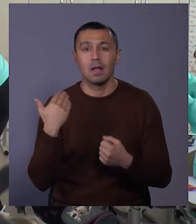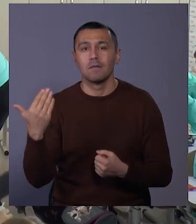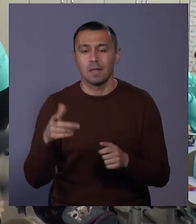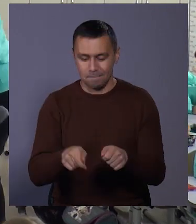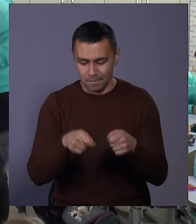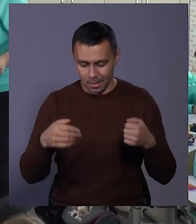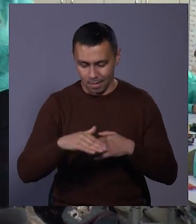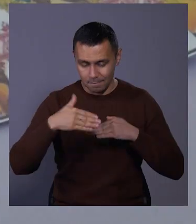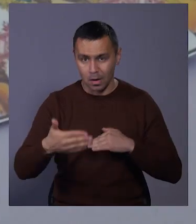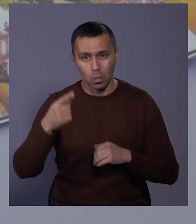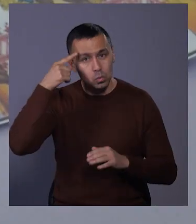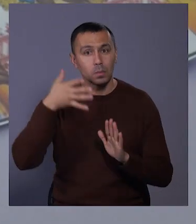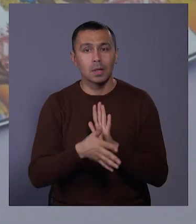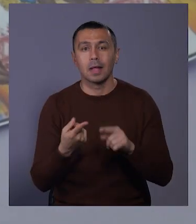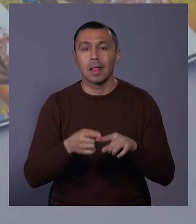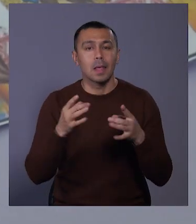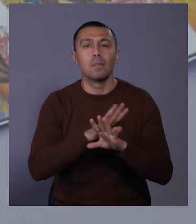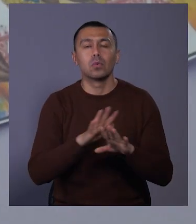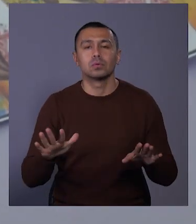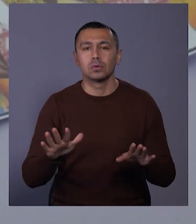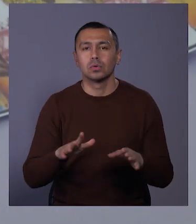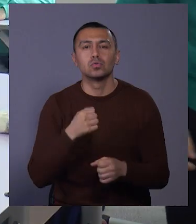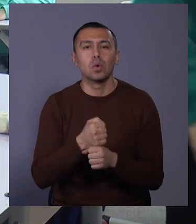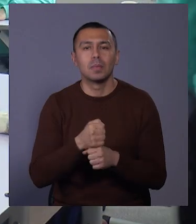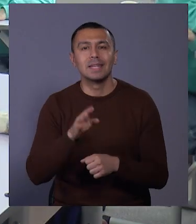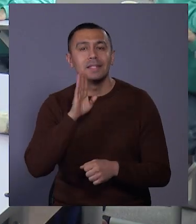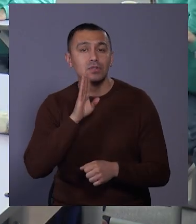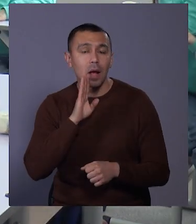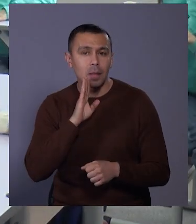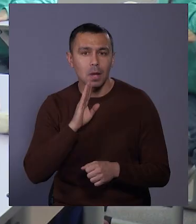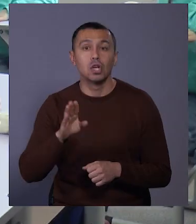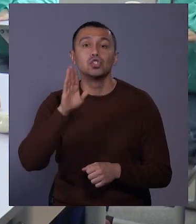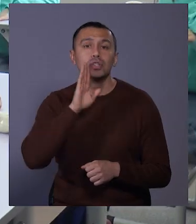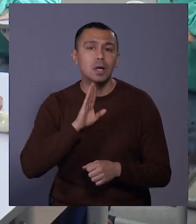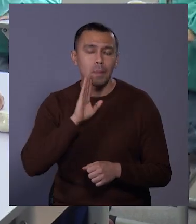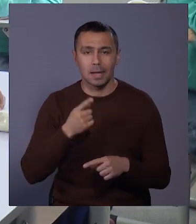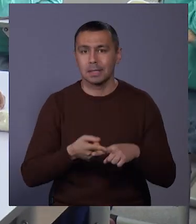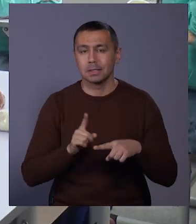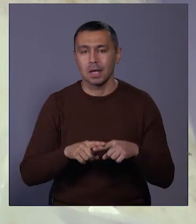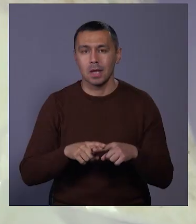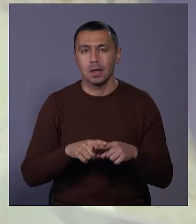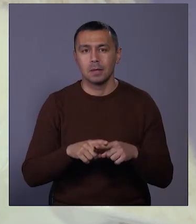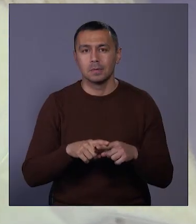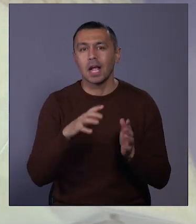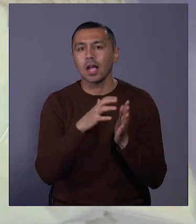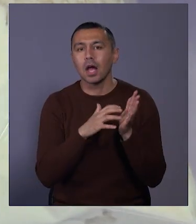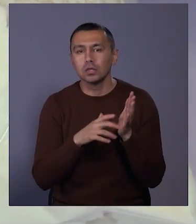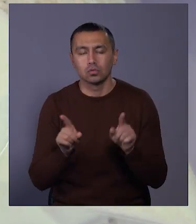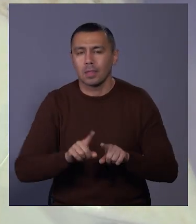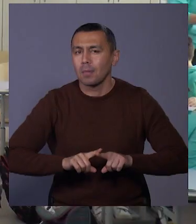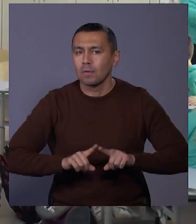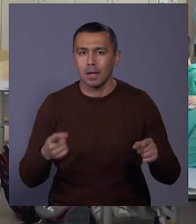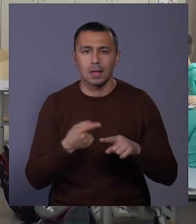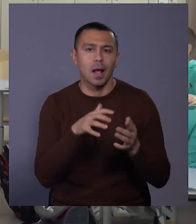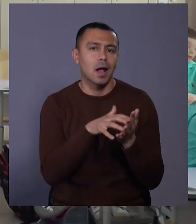його відкривають, і вони розуміють, що це не просто каші, зроблені дівчатами, жінками. Це каші, це щось неймовірне,